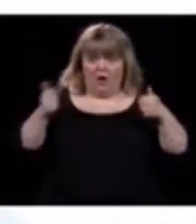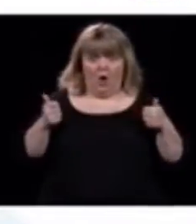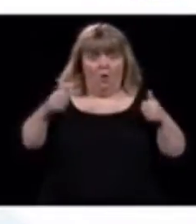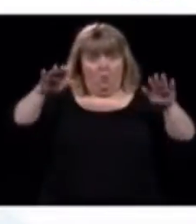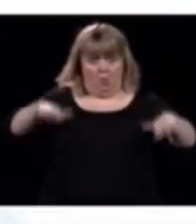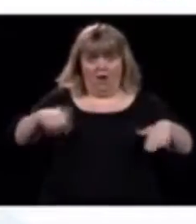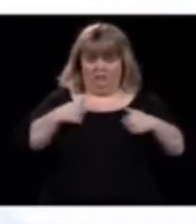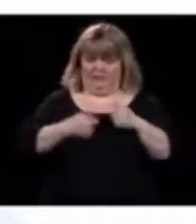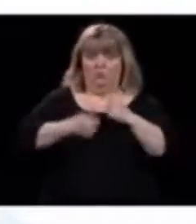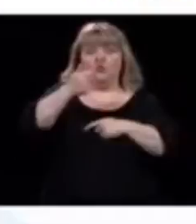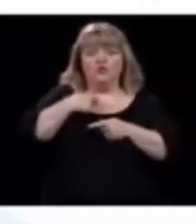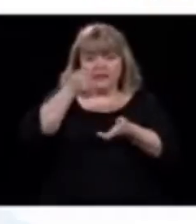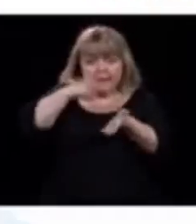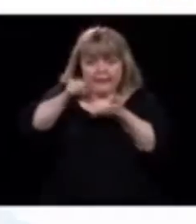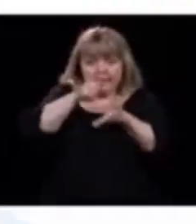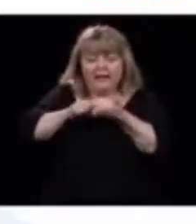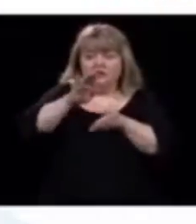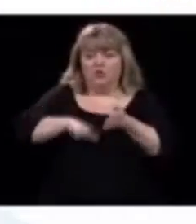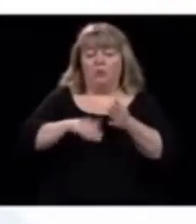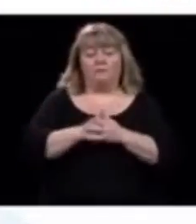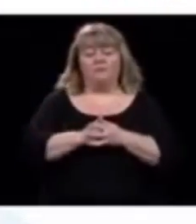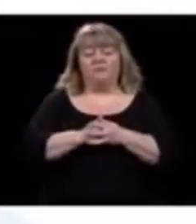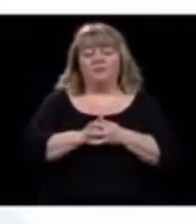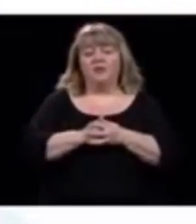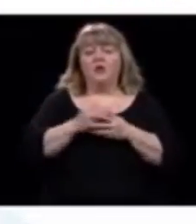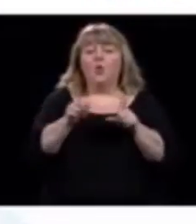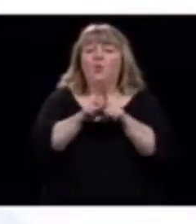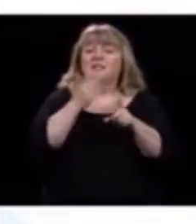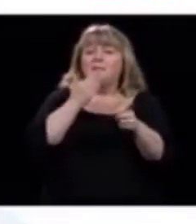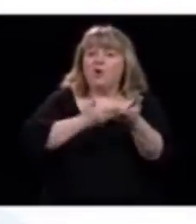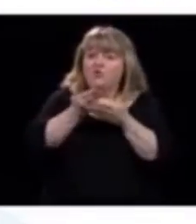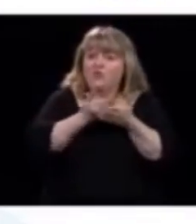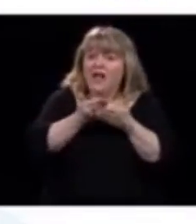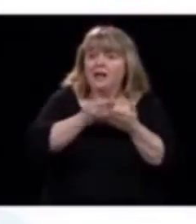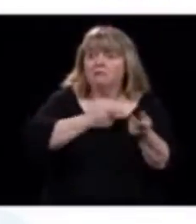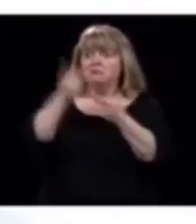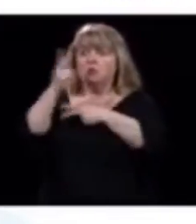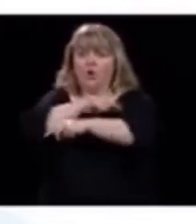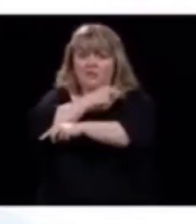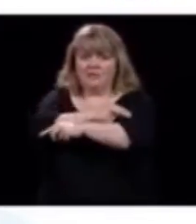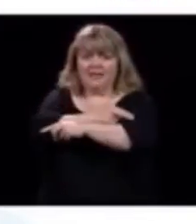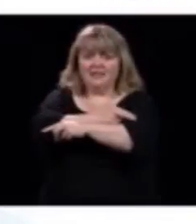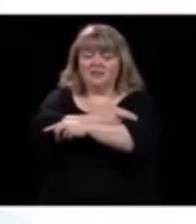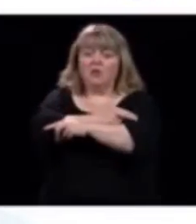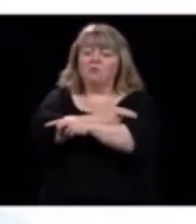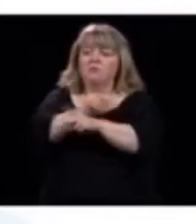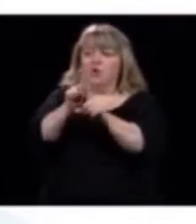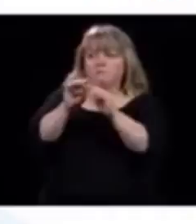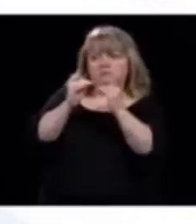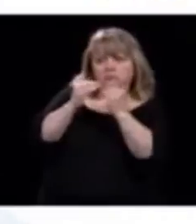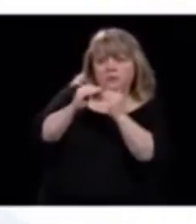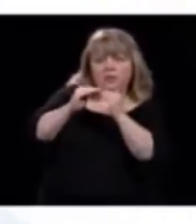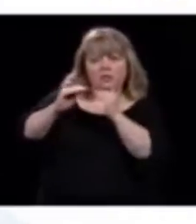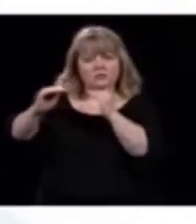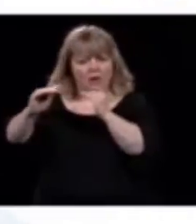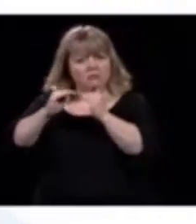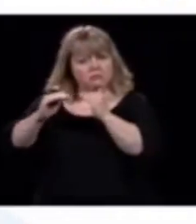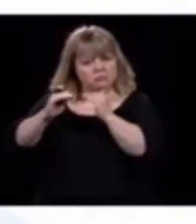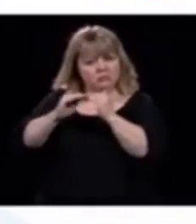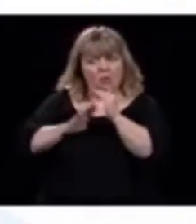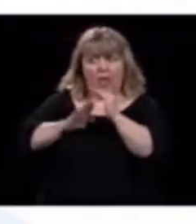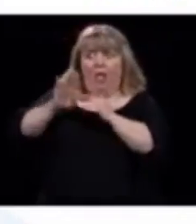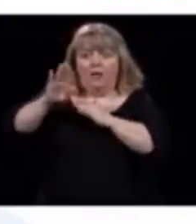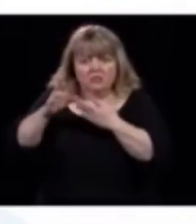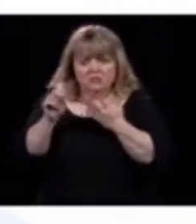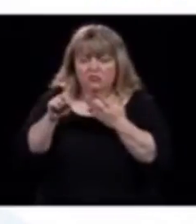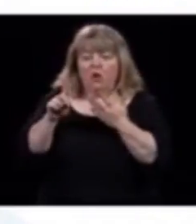Ce qui est bon aussi, bonne nouvelle, le nombre d'hospitalisations reste limité. Quand on vous dit qu'il